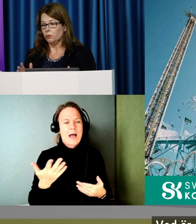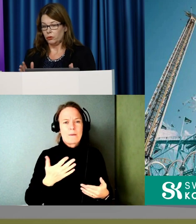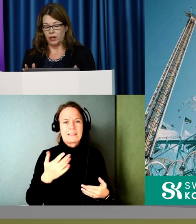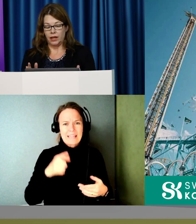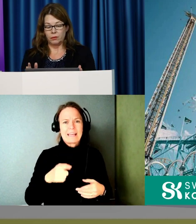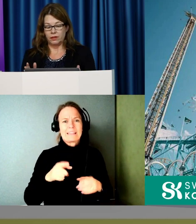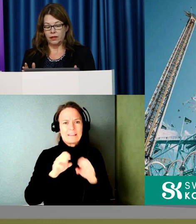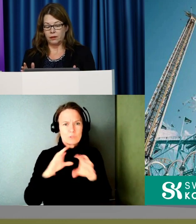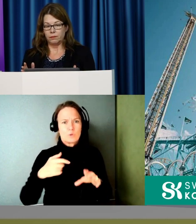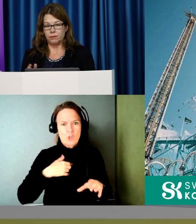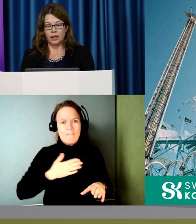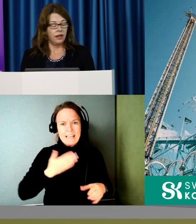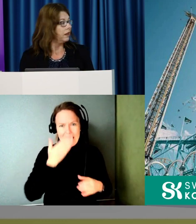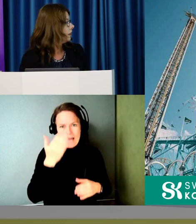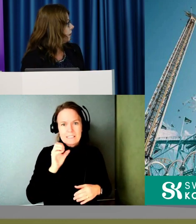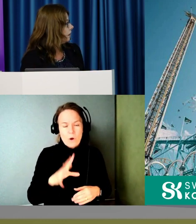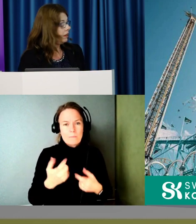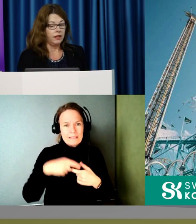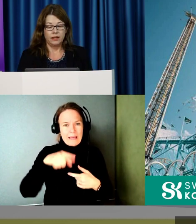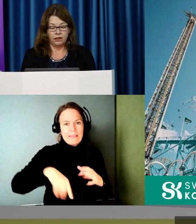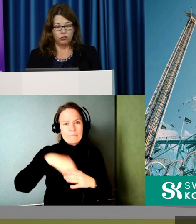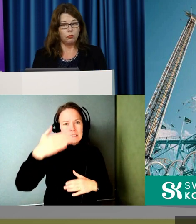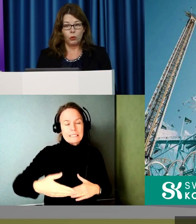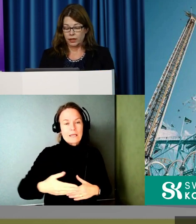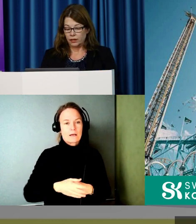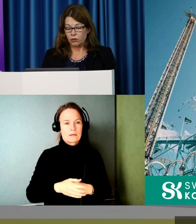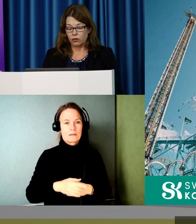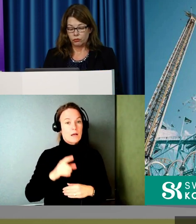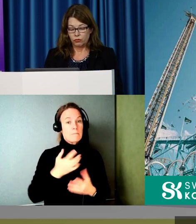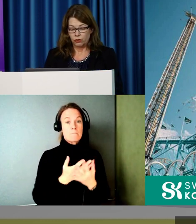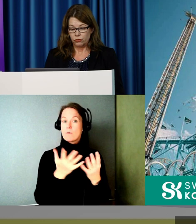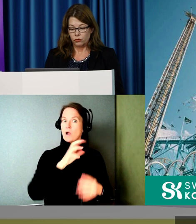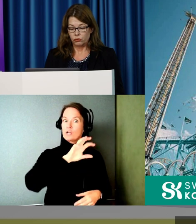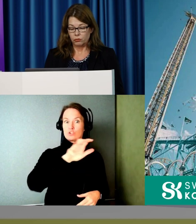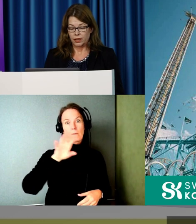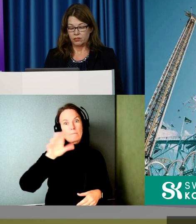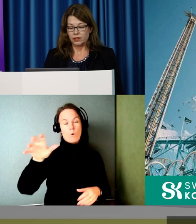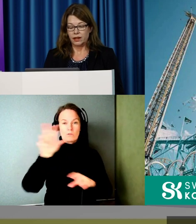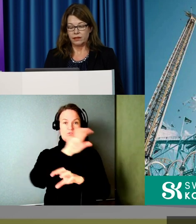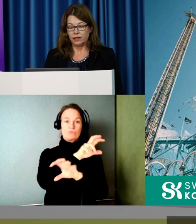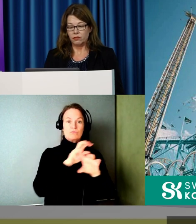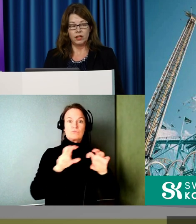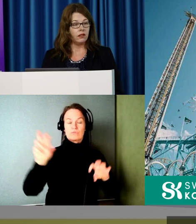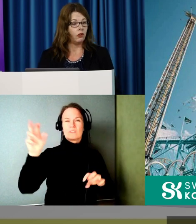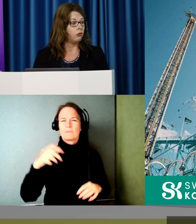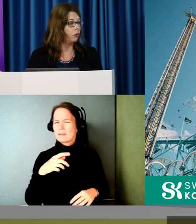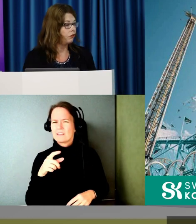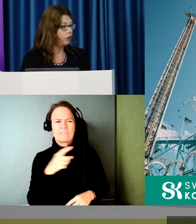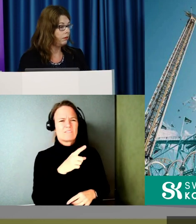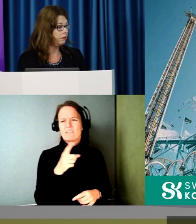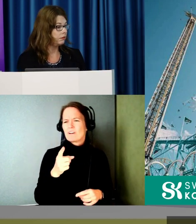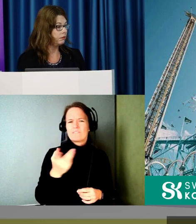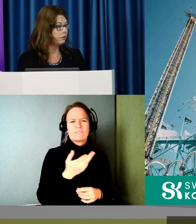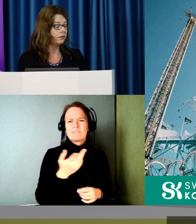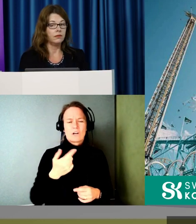vill läsa om på den här hemsidan. En hel del symboler kan det vara som far runt också som jag kanske inte alltid riktigt vet vad de står